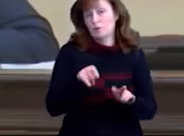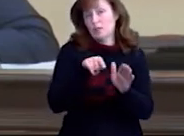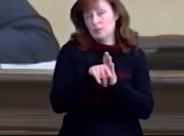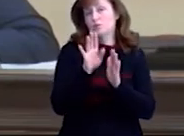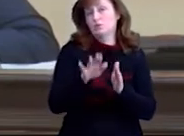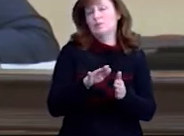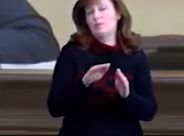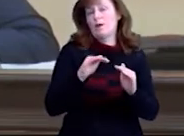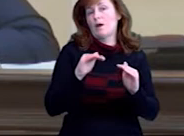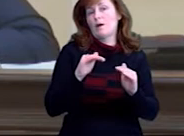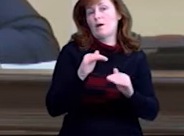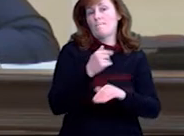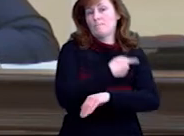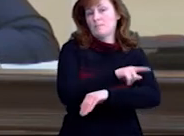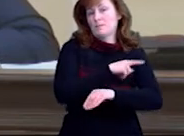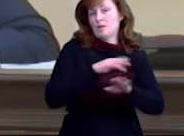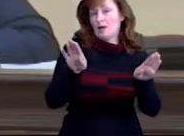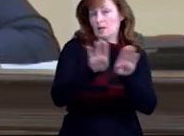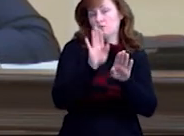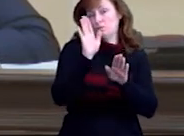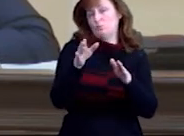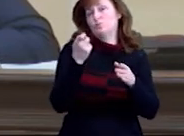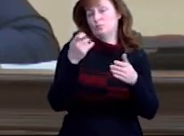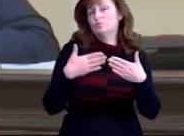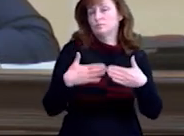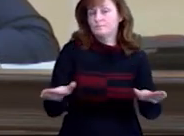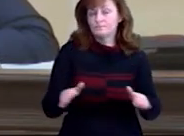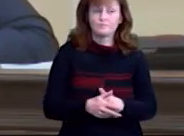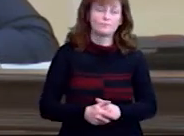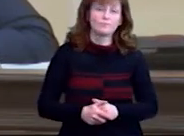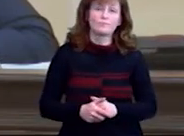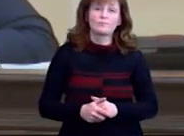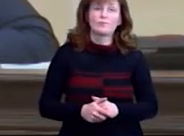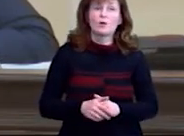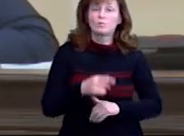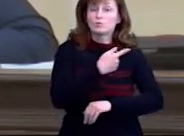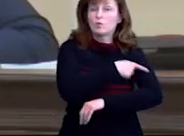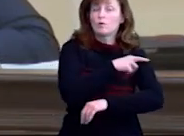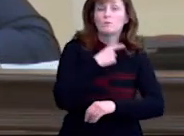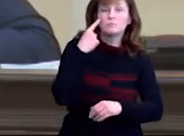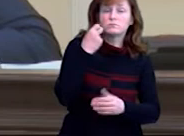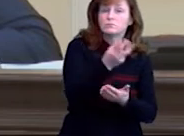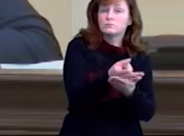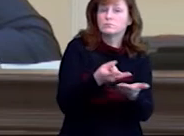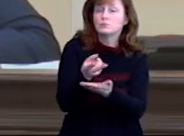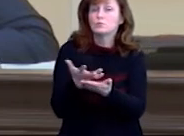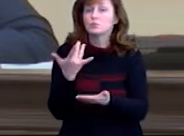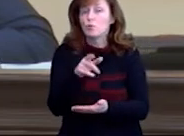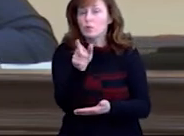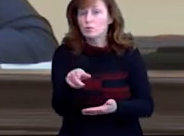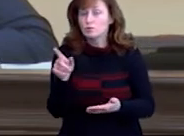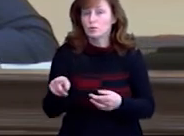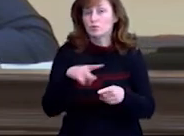-мінус 5 відсотків, більше. Друга умова – лікарні, заповнені пацієнтами з ковід, мали